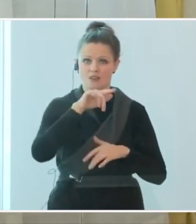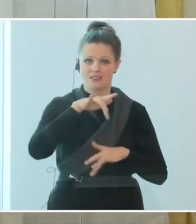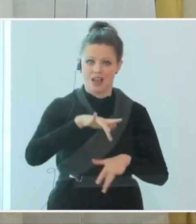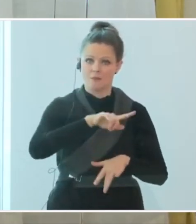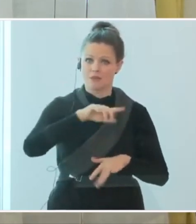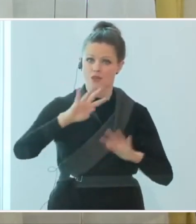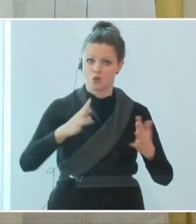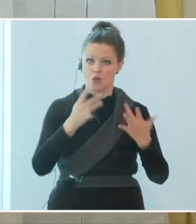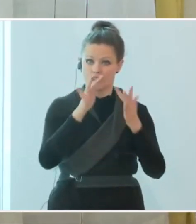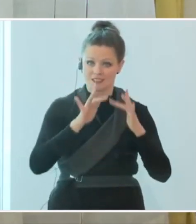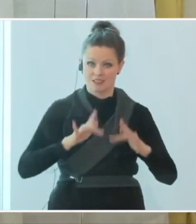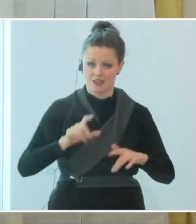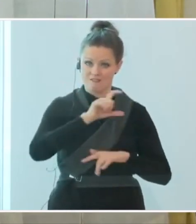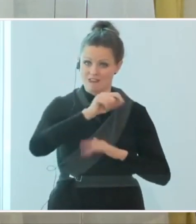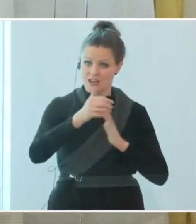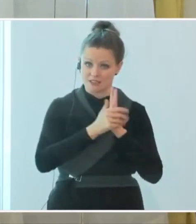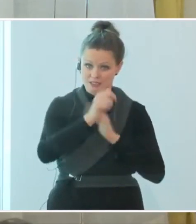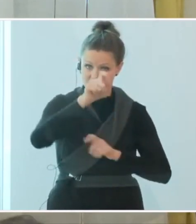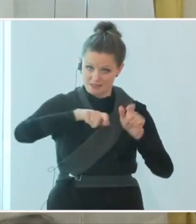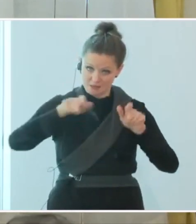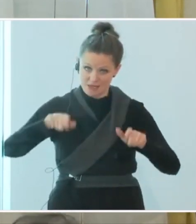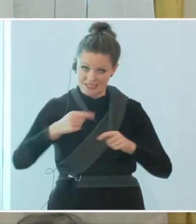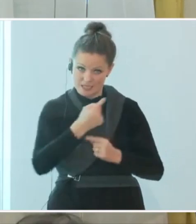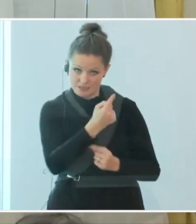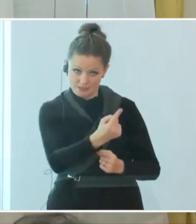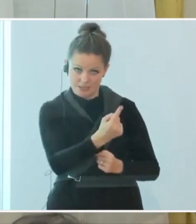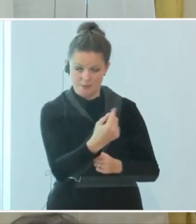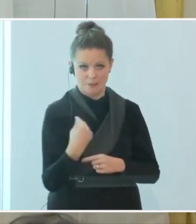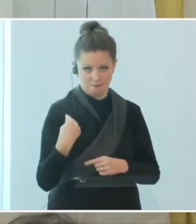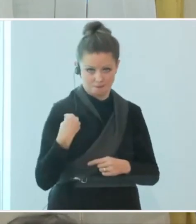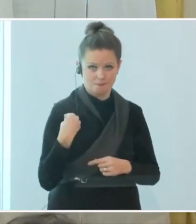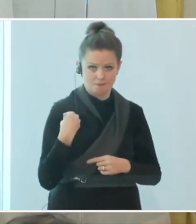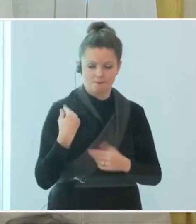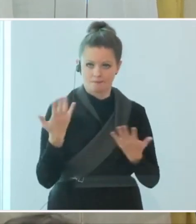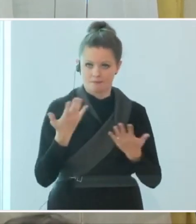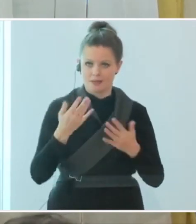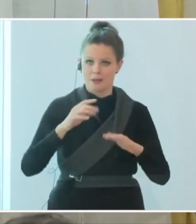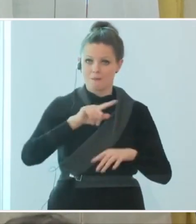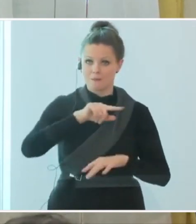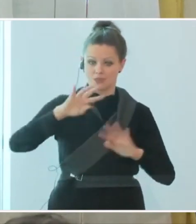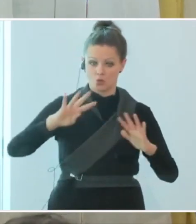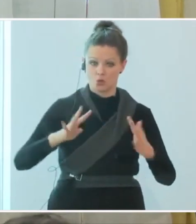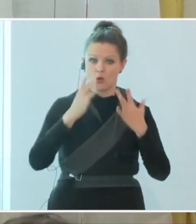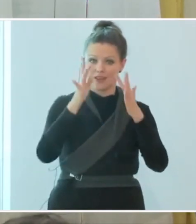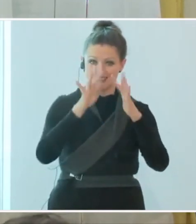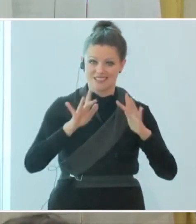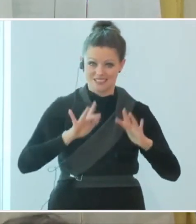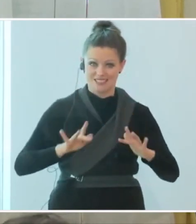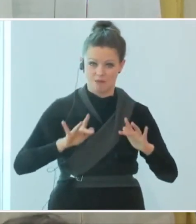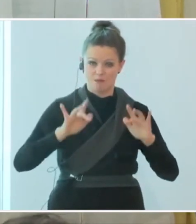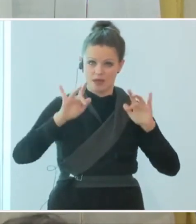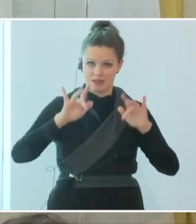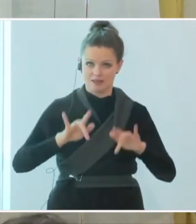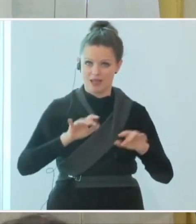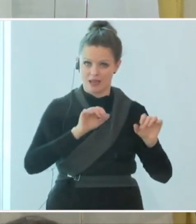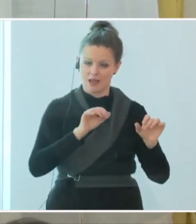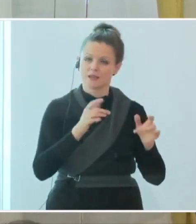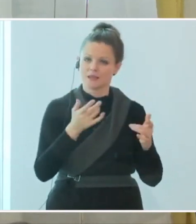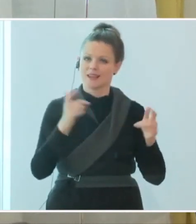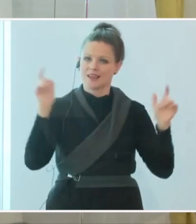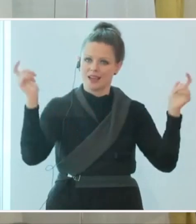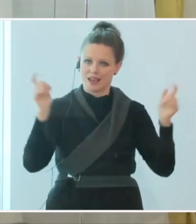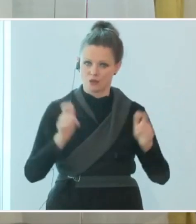wird uns von den Fachexperten, von den Modellierern prognostiziert, dass wir bis zum 9. Dezember eine